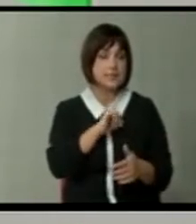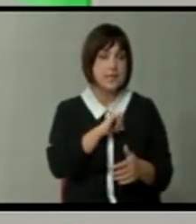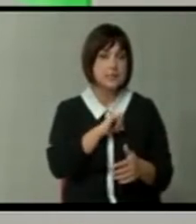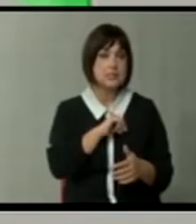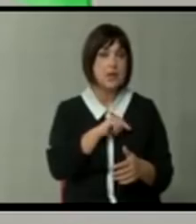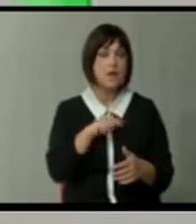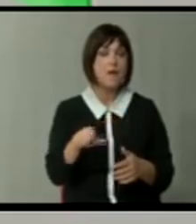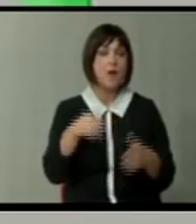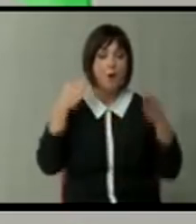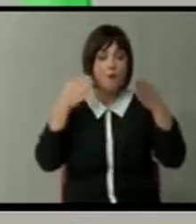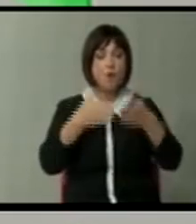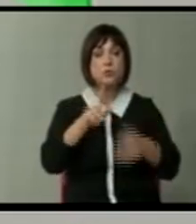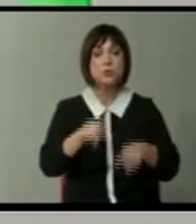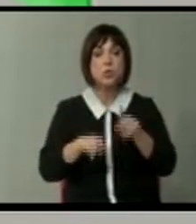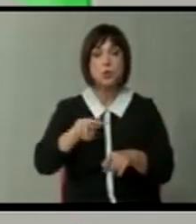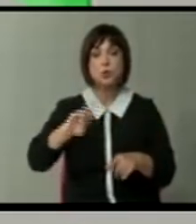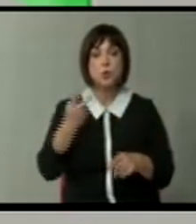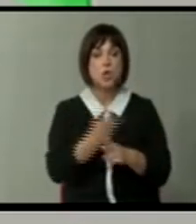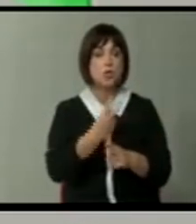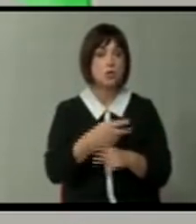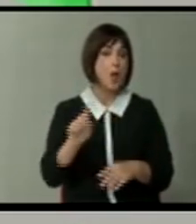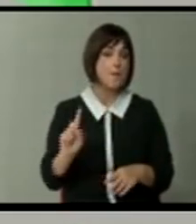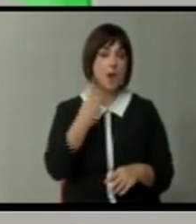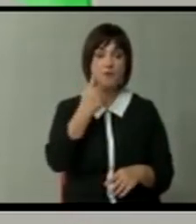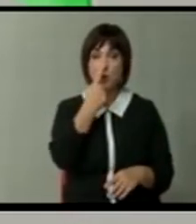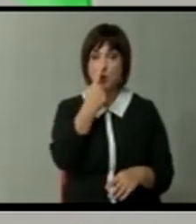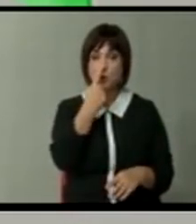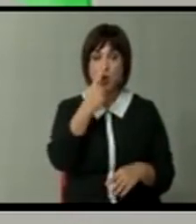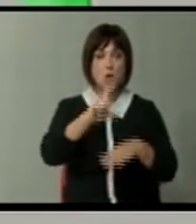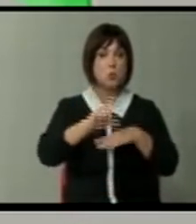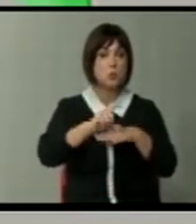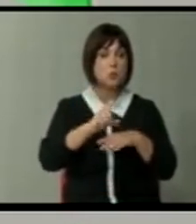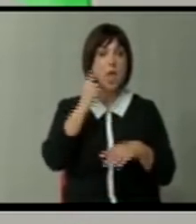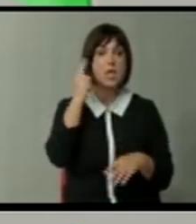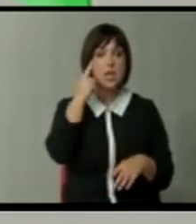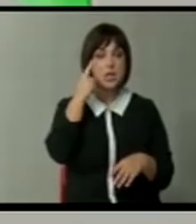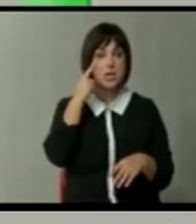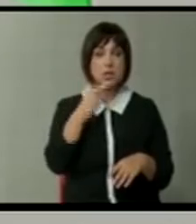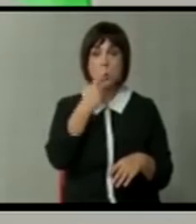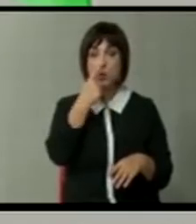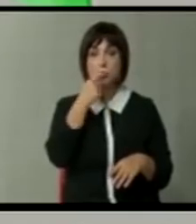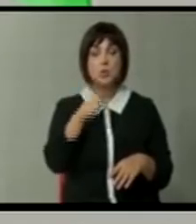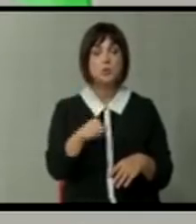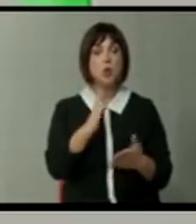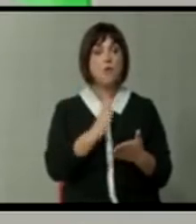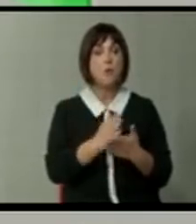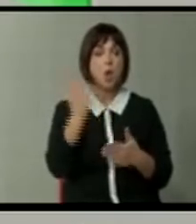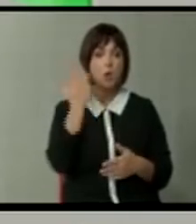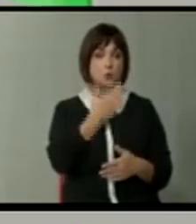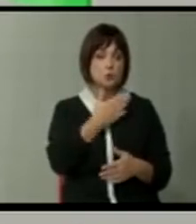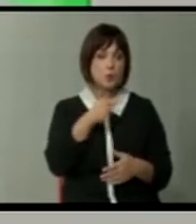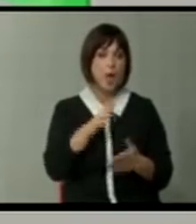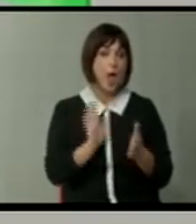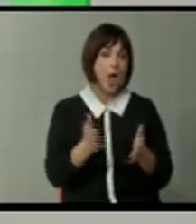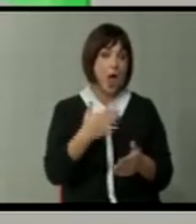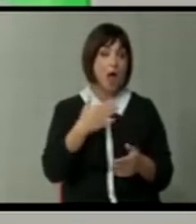интересен фокус на некој други држави. И, првенствено, Русија, Турција и Кина. Русија со тоа би постигнале, за